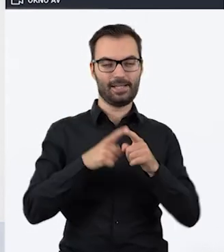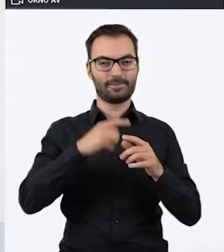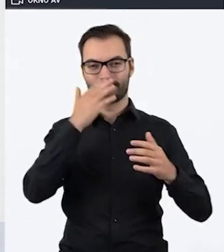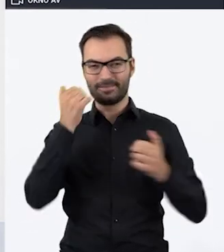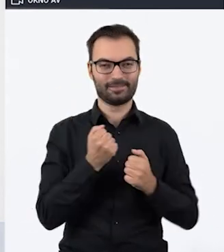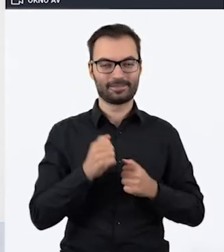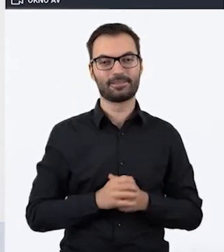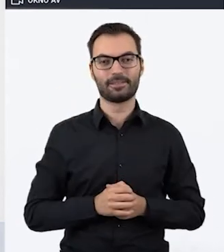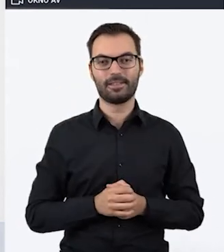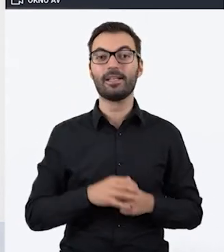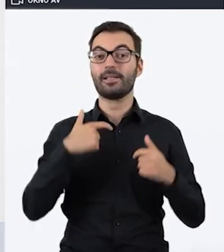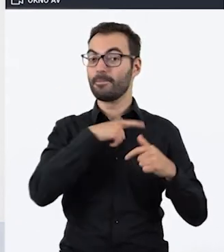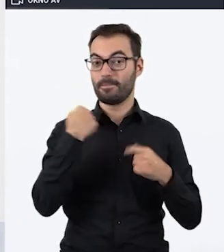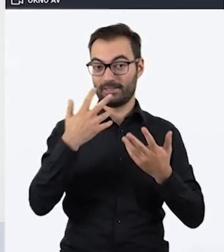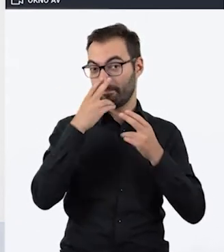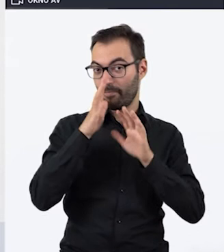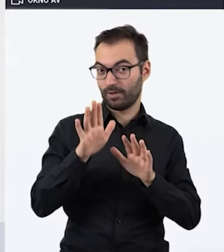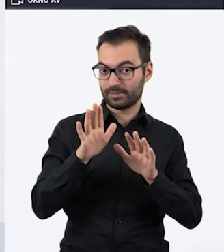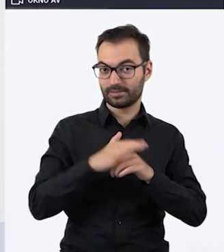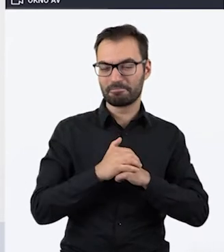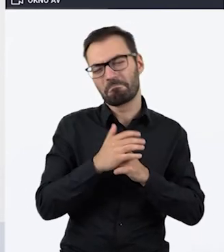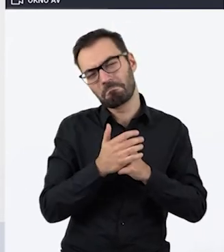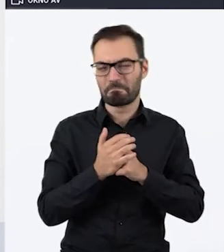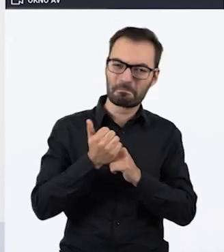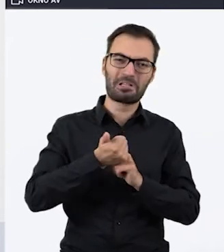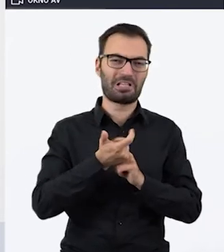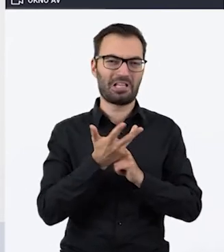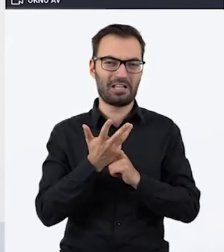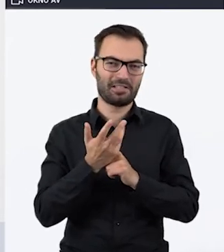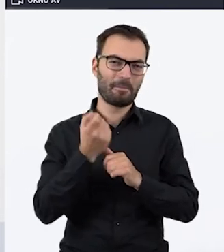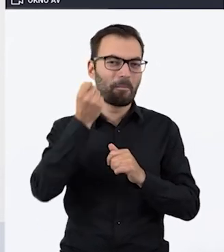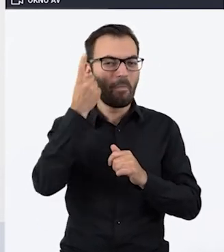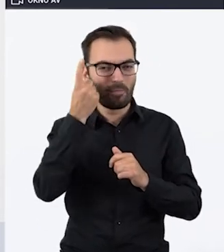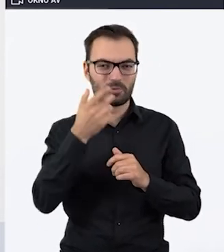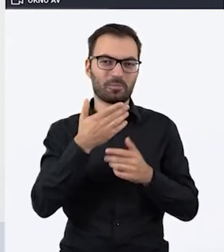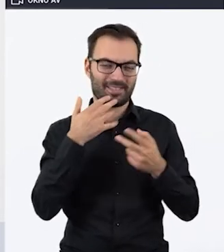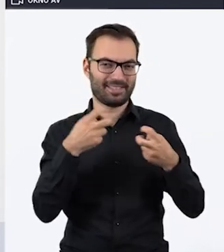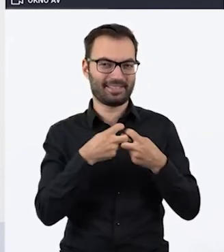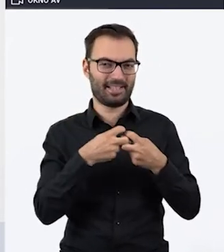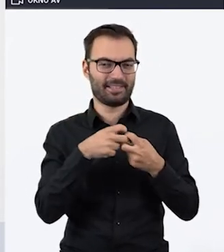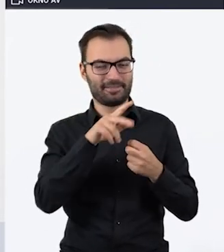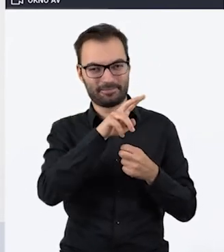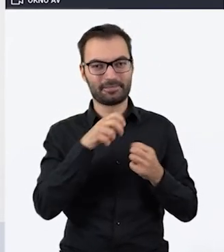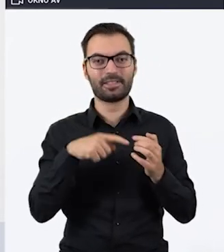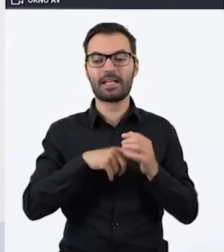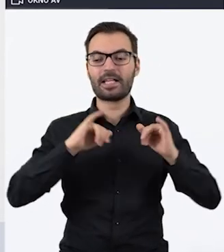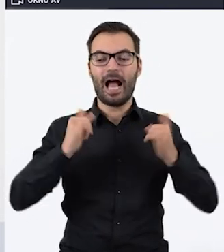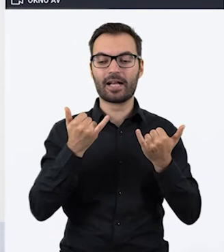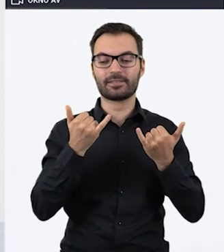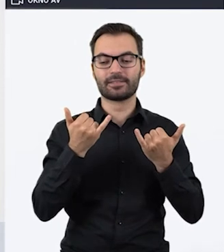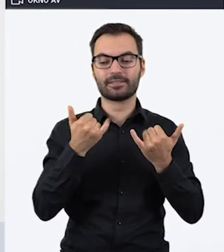I chcielibyśmy teraz Państwu przedstawić kilka takich inspiracji internetowych, właśnie